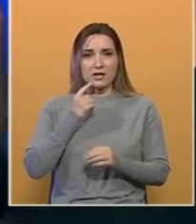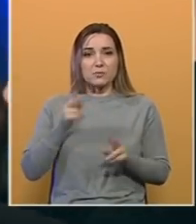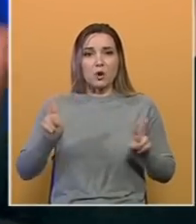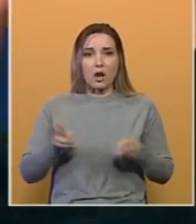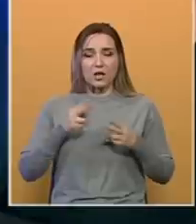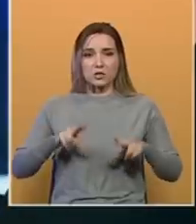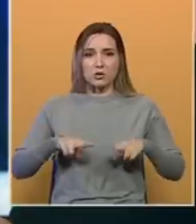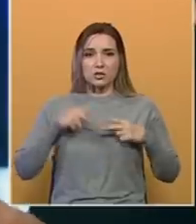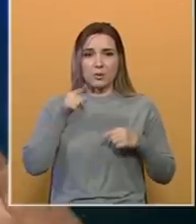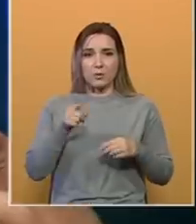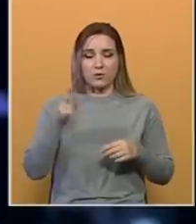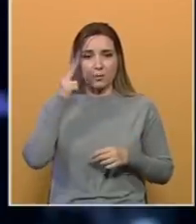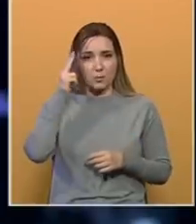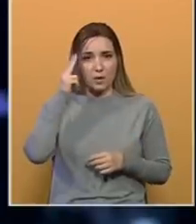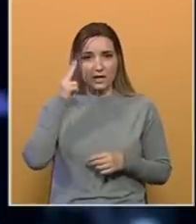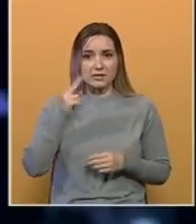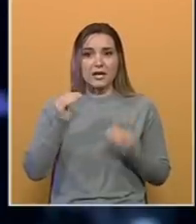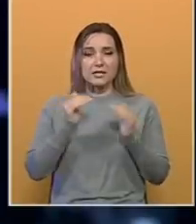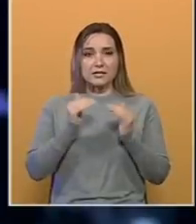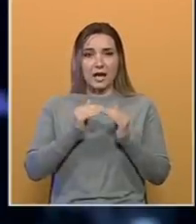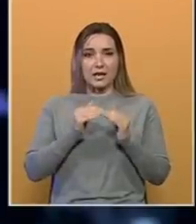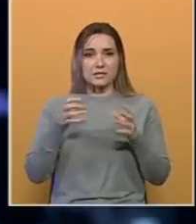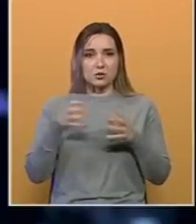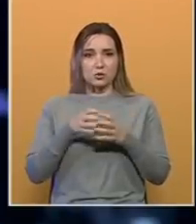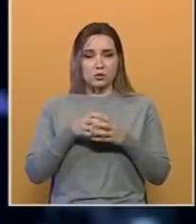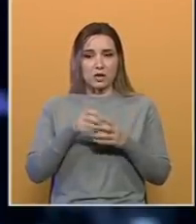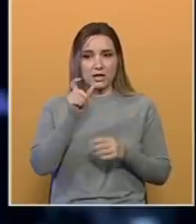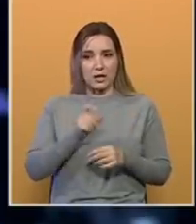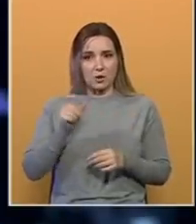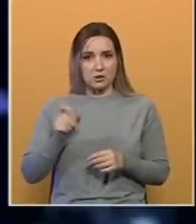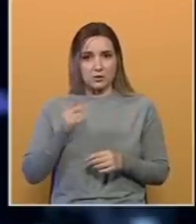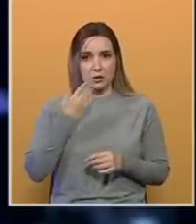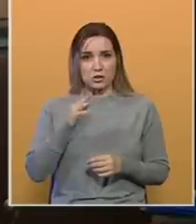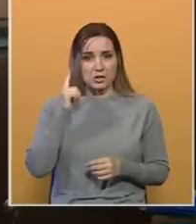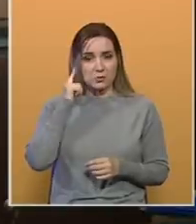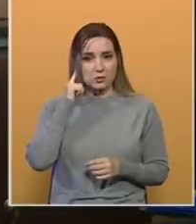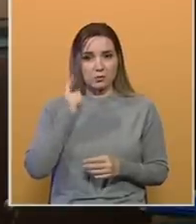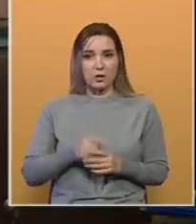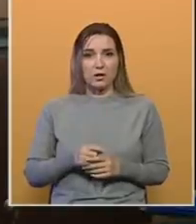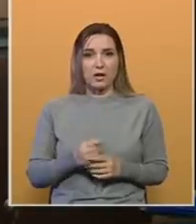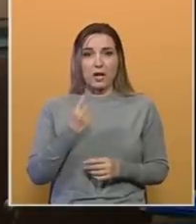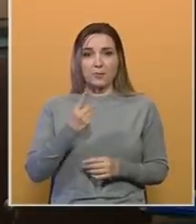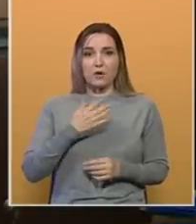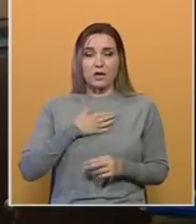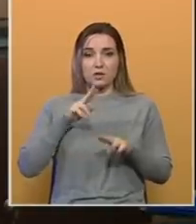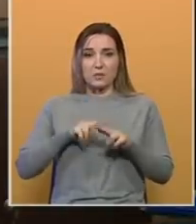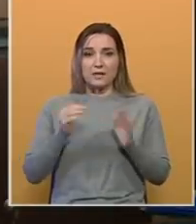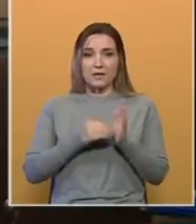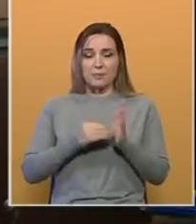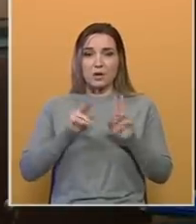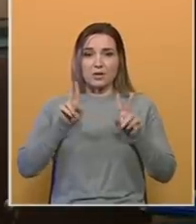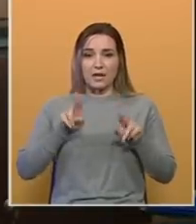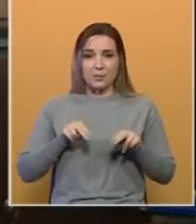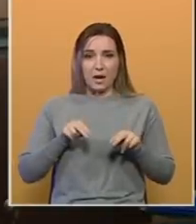olakšao život ovom dijelu populacije. Saglasni su u udruženjima osoba sa oštićenim sluhom. Prema naše planu mi trebamo da